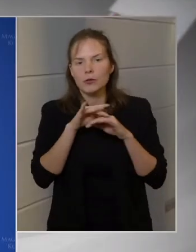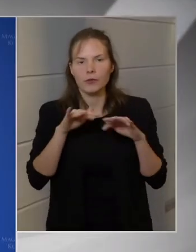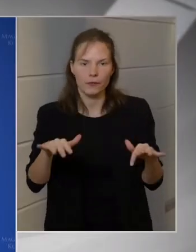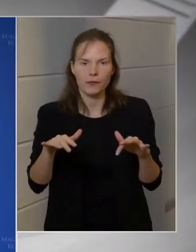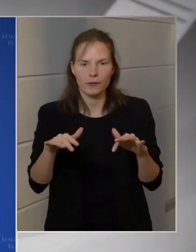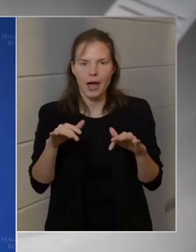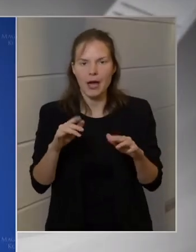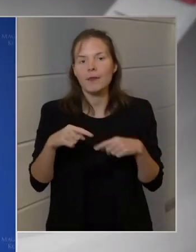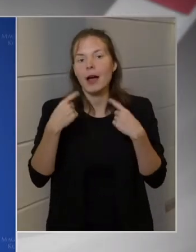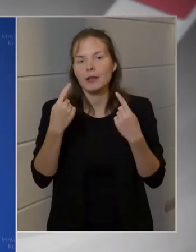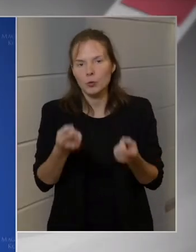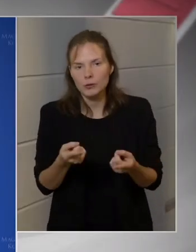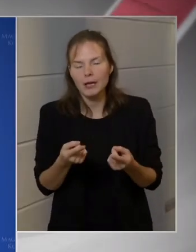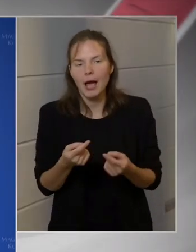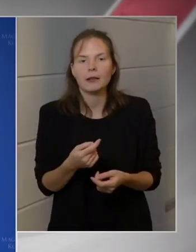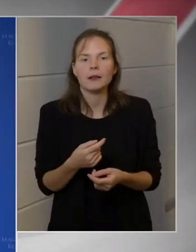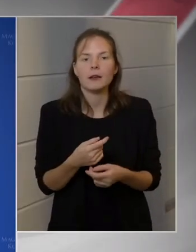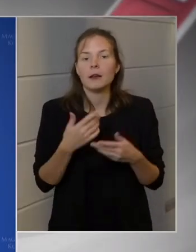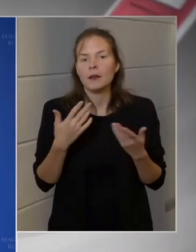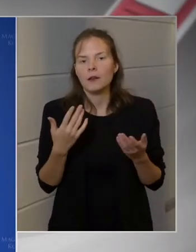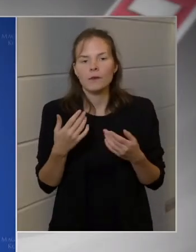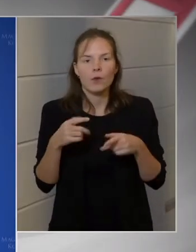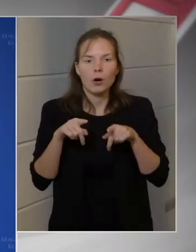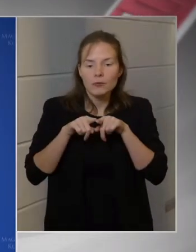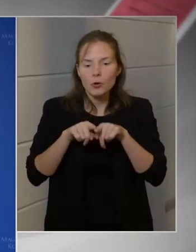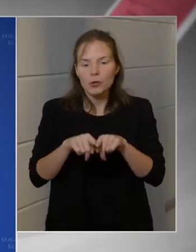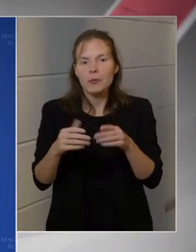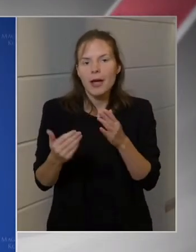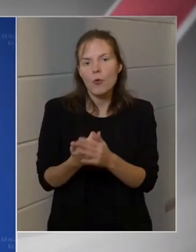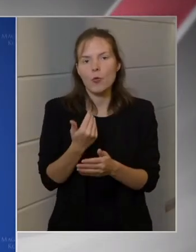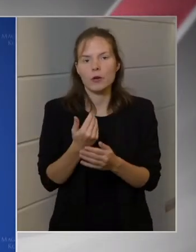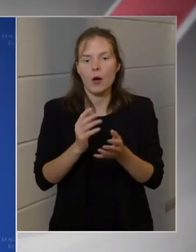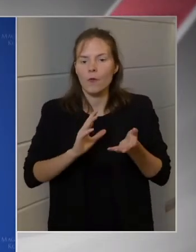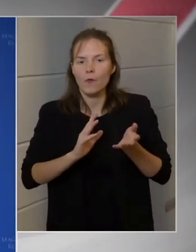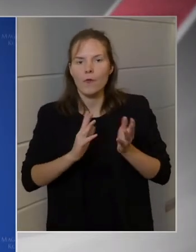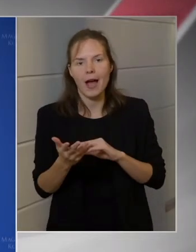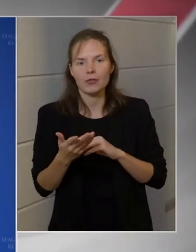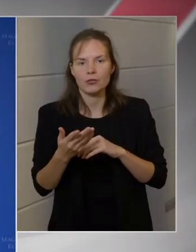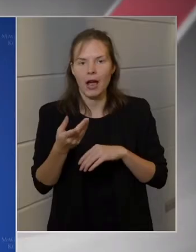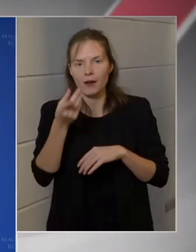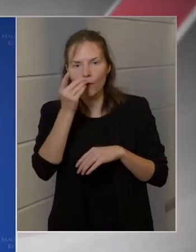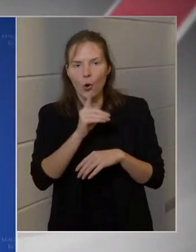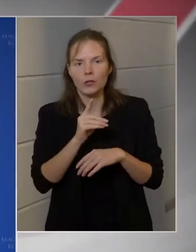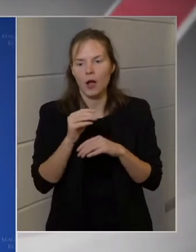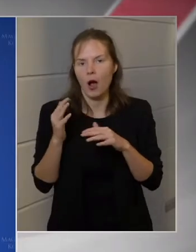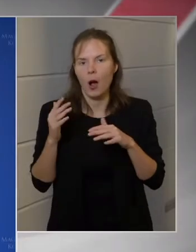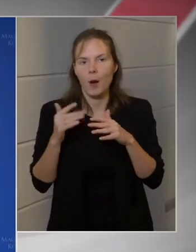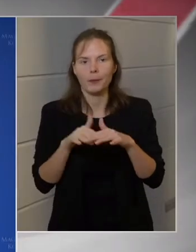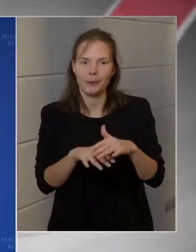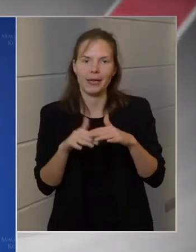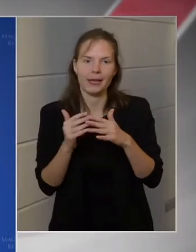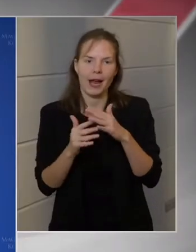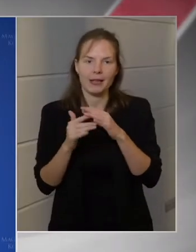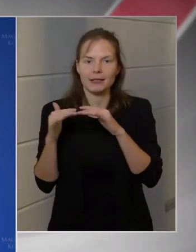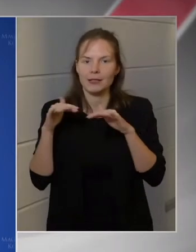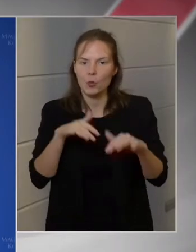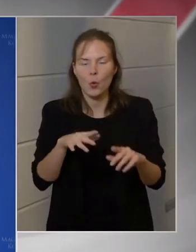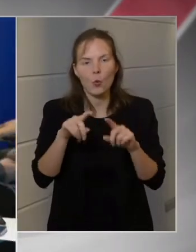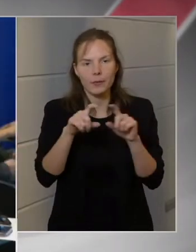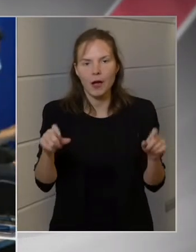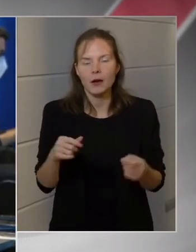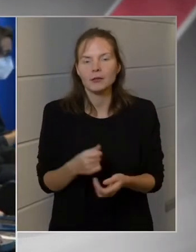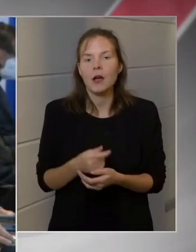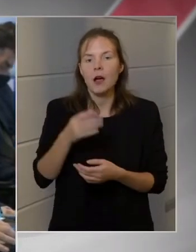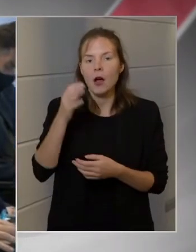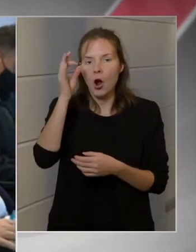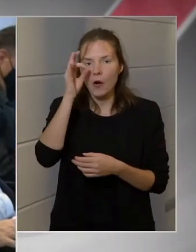vagy azzal egyidejüleg egy újabb európai válság kezdőd a migráció miatt, és a helyzet különösen az Afganisztánban történtek